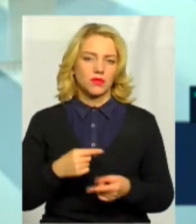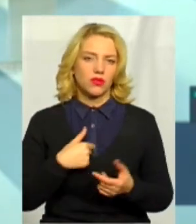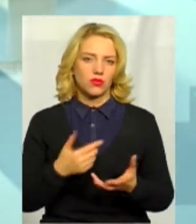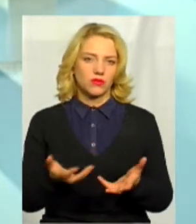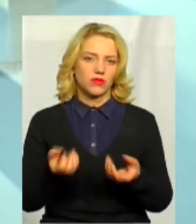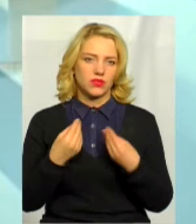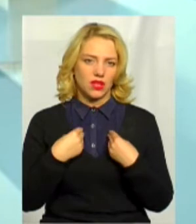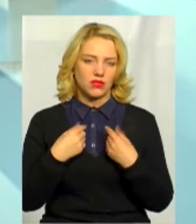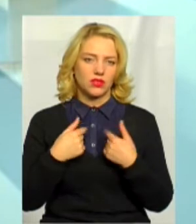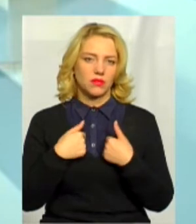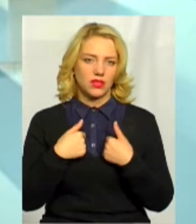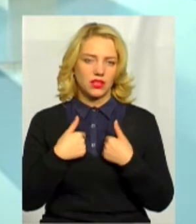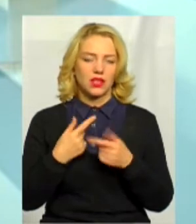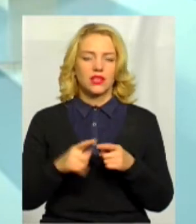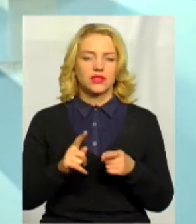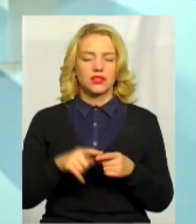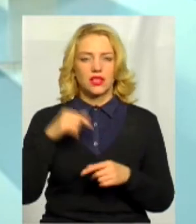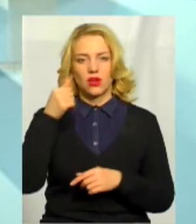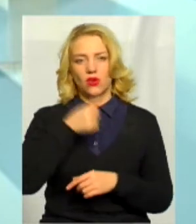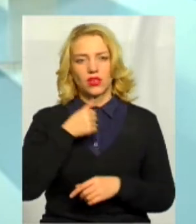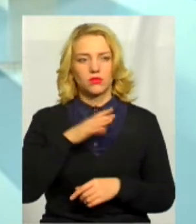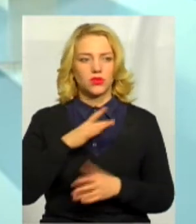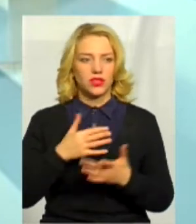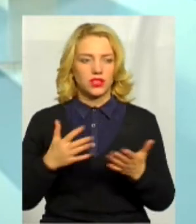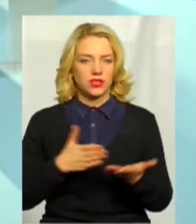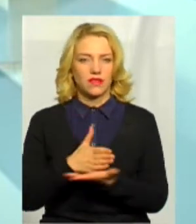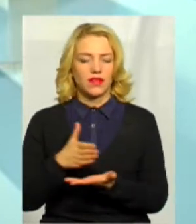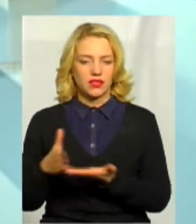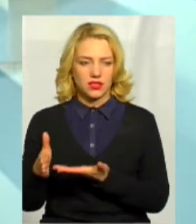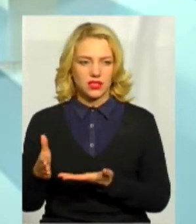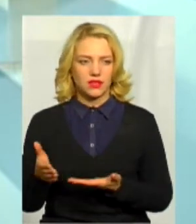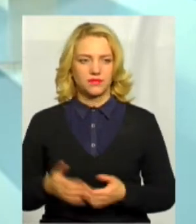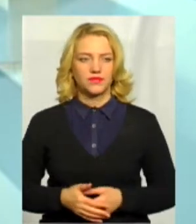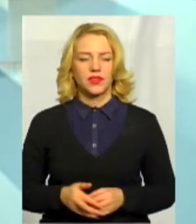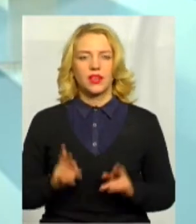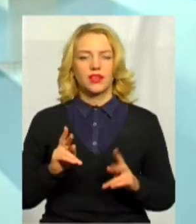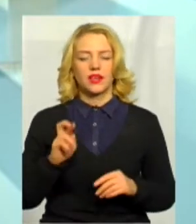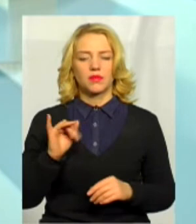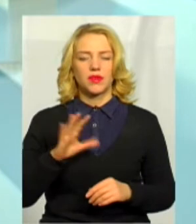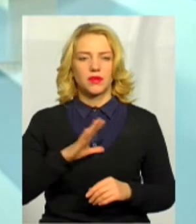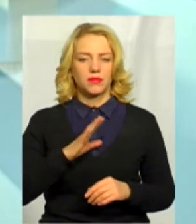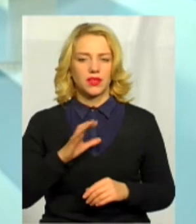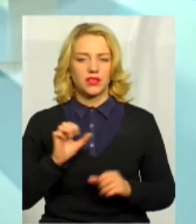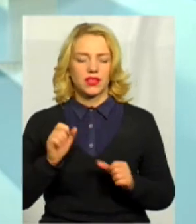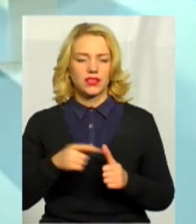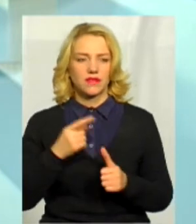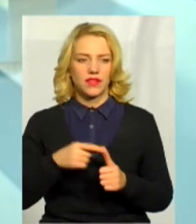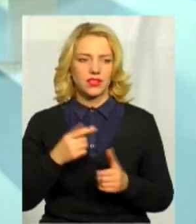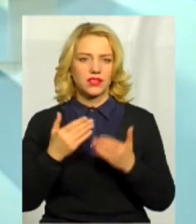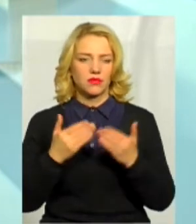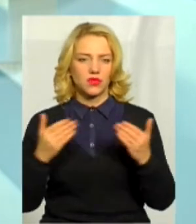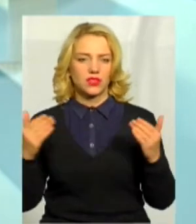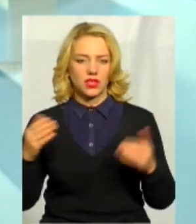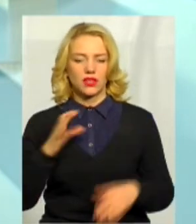дісталося мені. За ці роки були різні версії, як би міг називатися музей Миколи